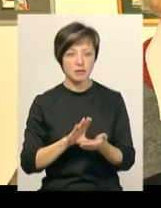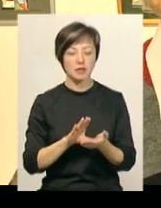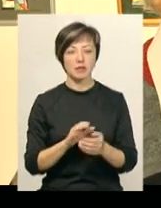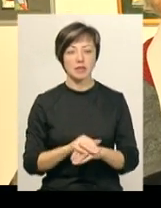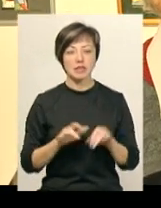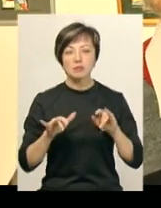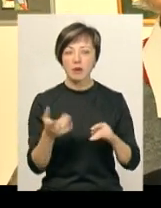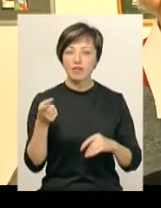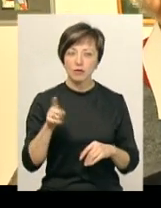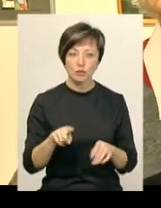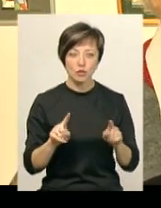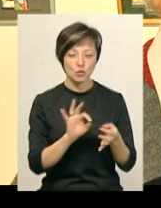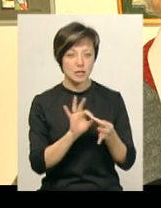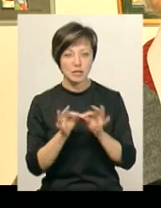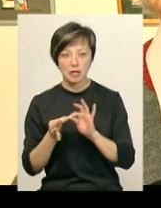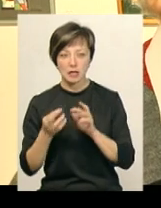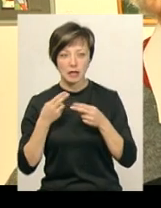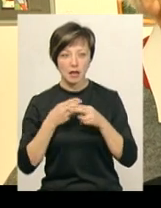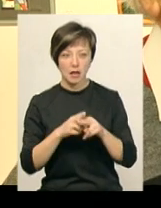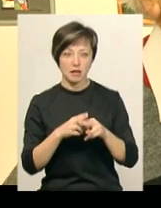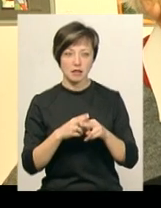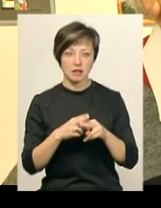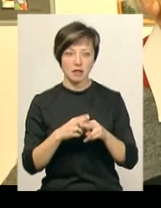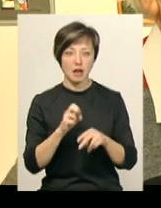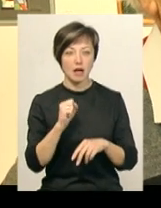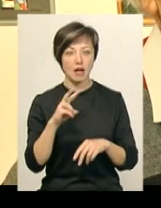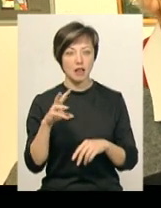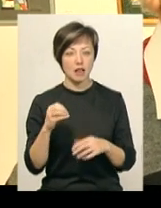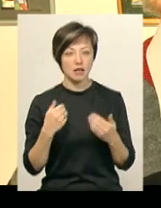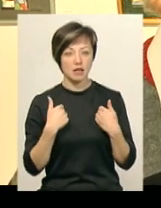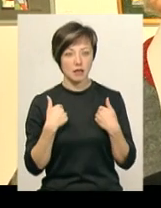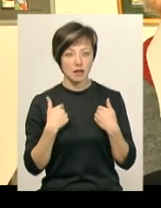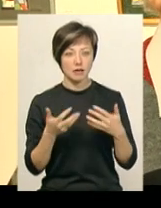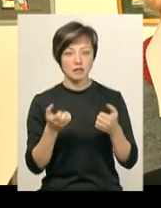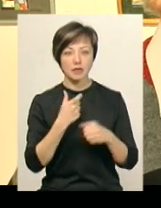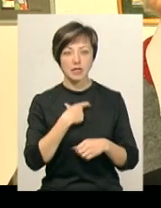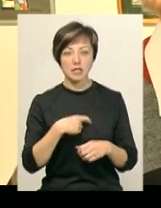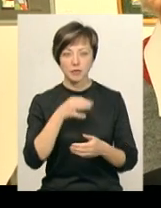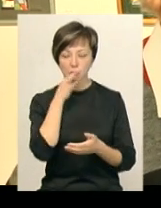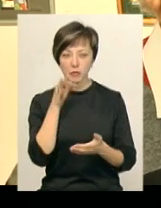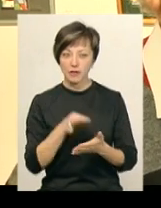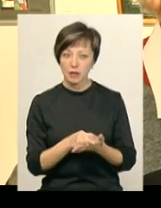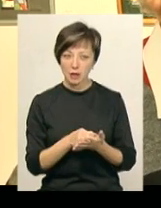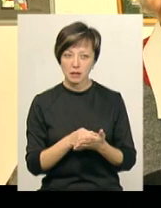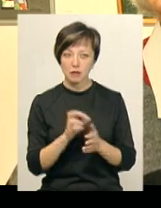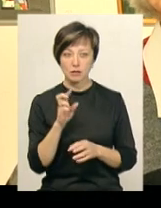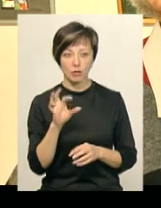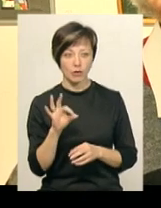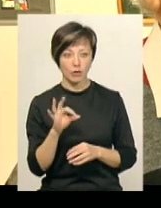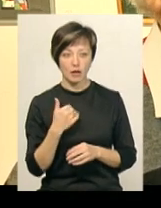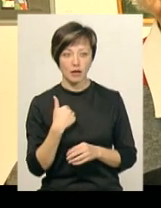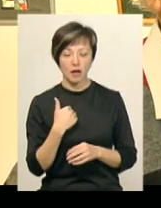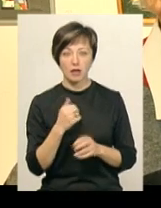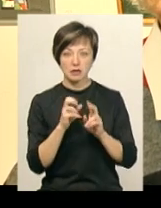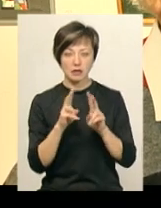Справа в тому, що вона дуже складна техніка, але я взяв на себе таку відповідальність, бо, хоча я